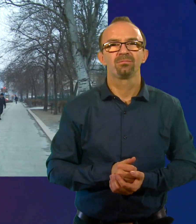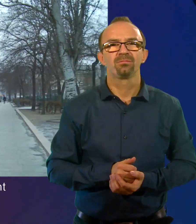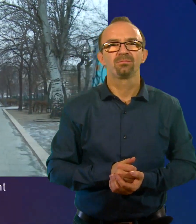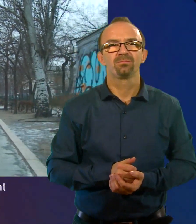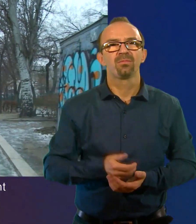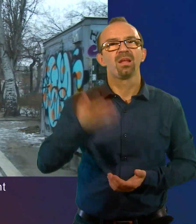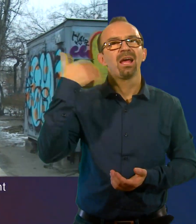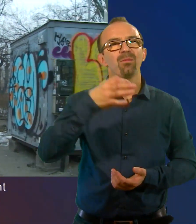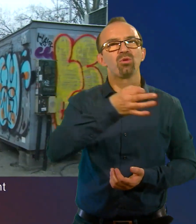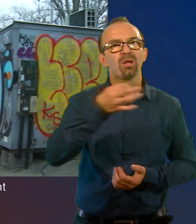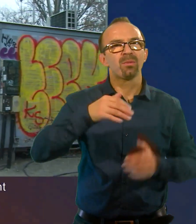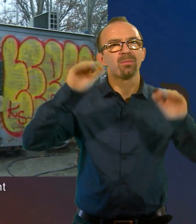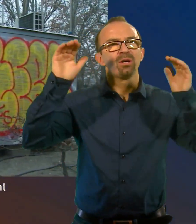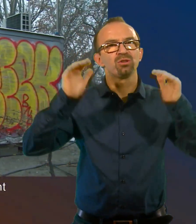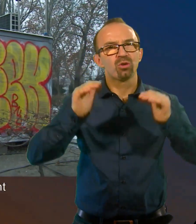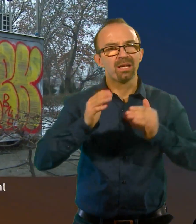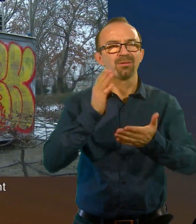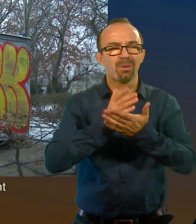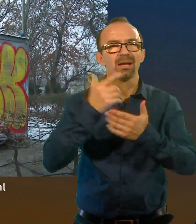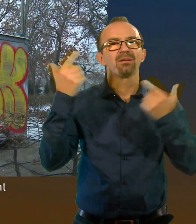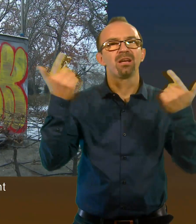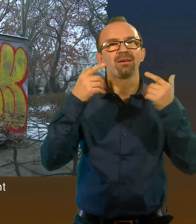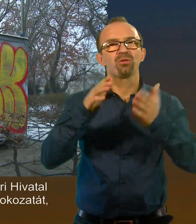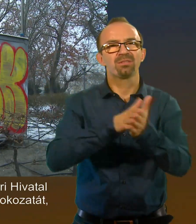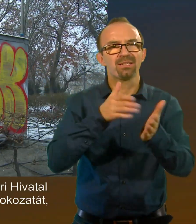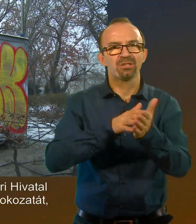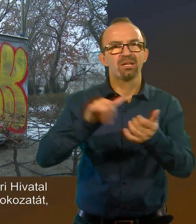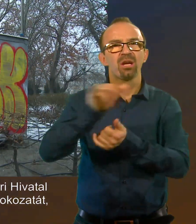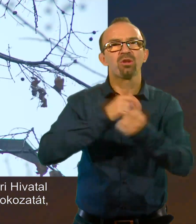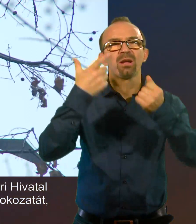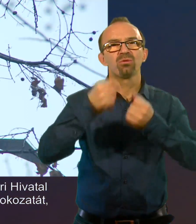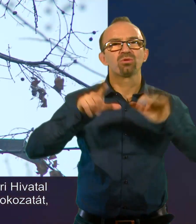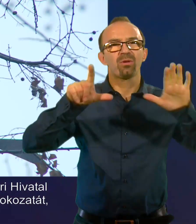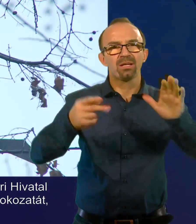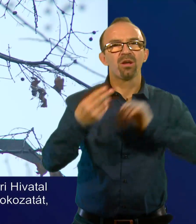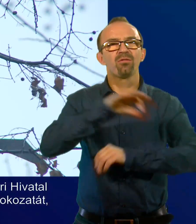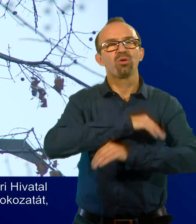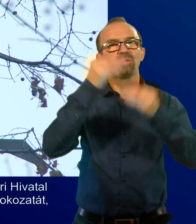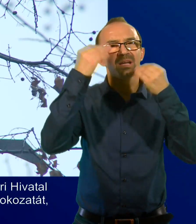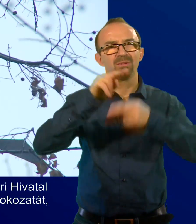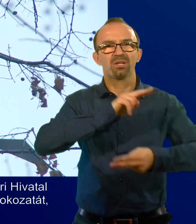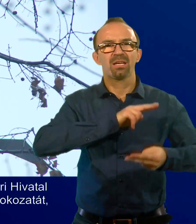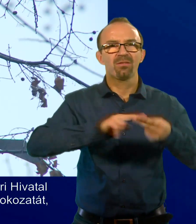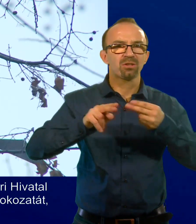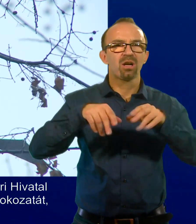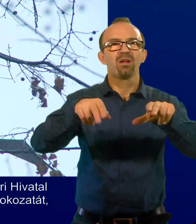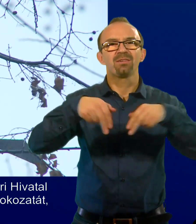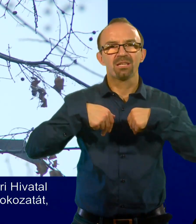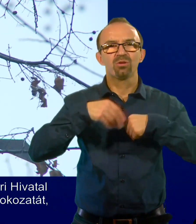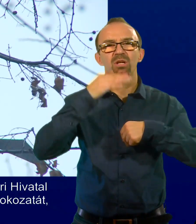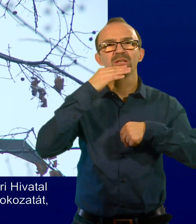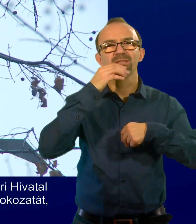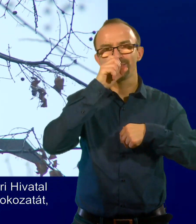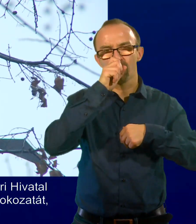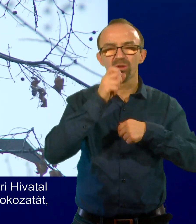Az elmúlt napokban csökkent a levegő szennyezettsége. Ezért január 27-én a főpolgármesteri hivatal visszamonta a